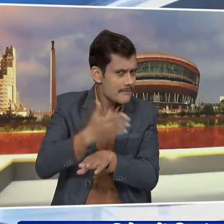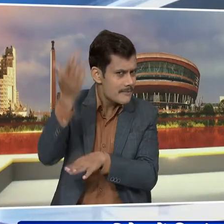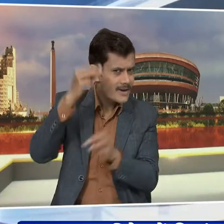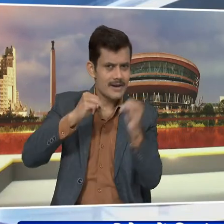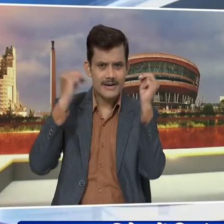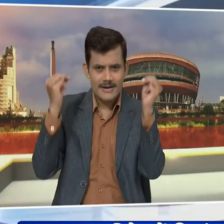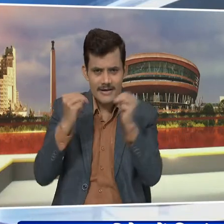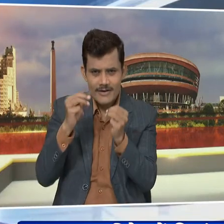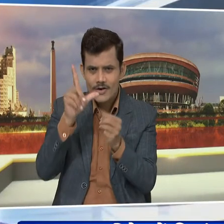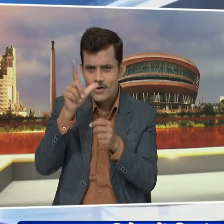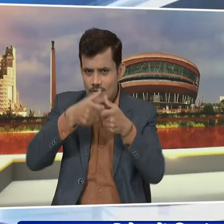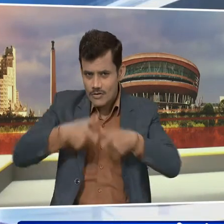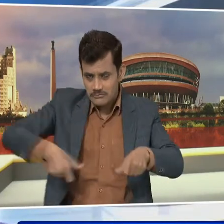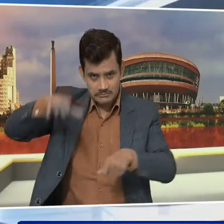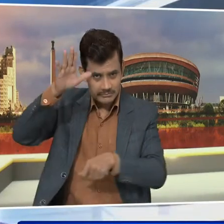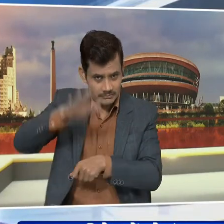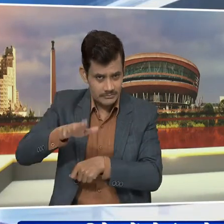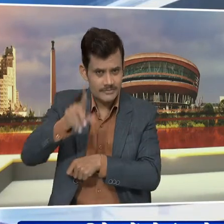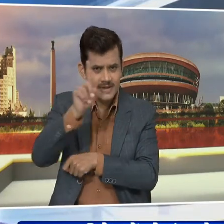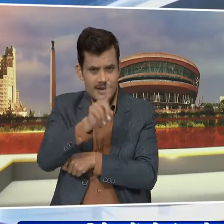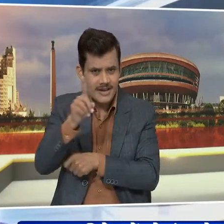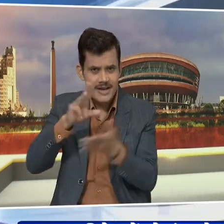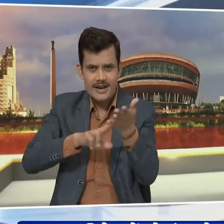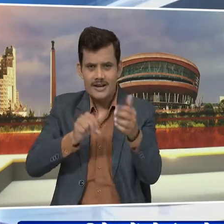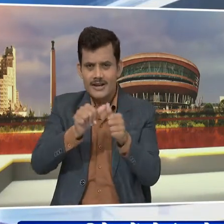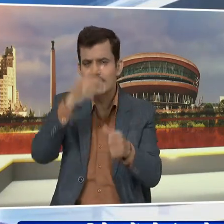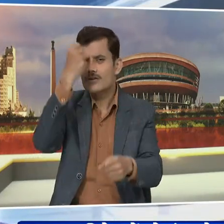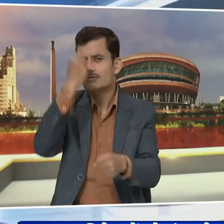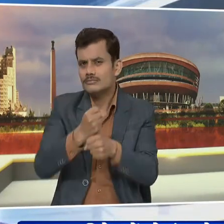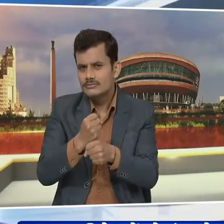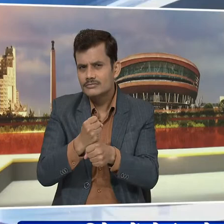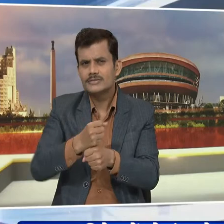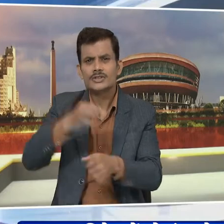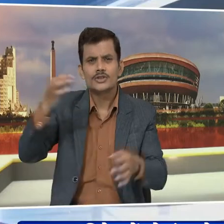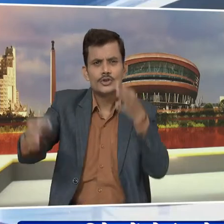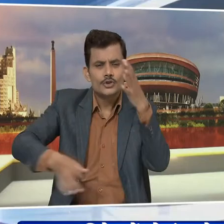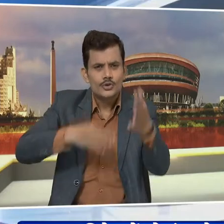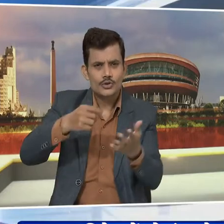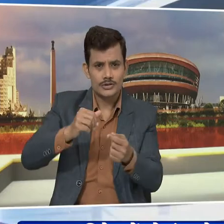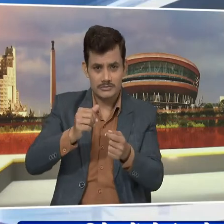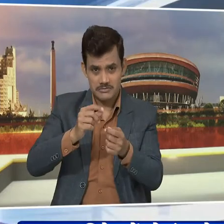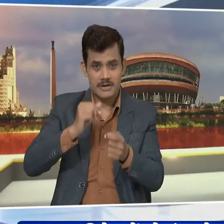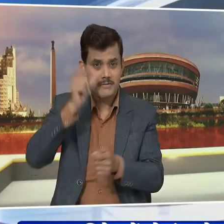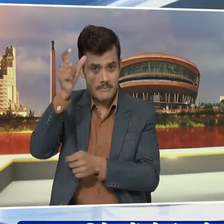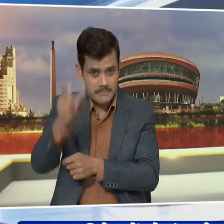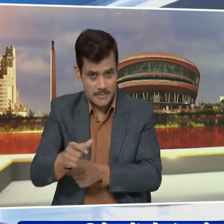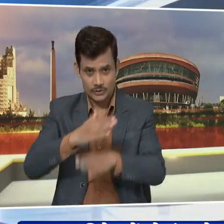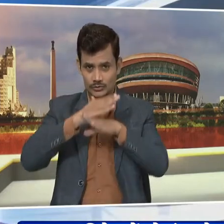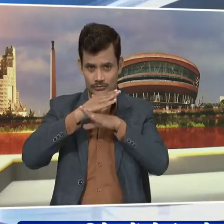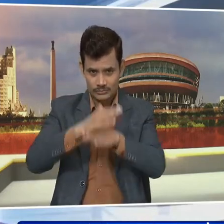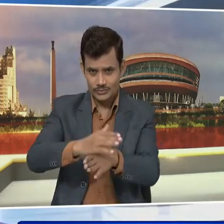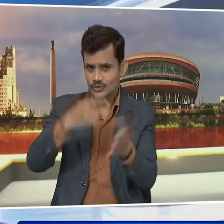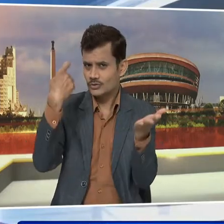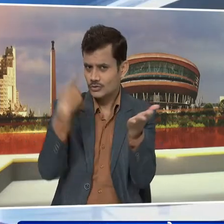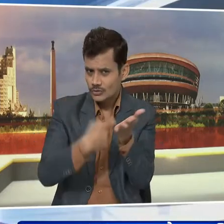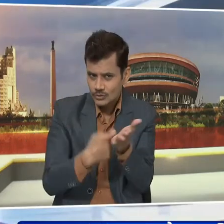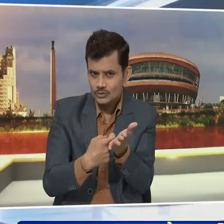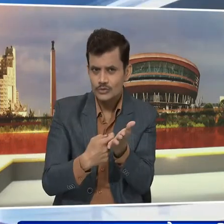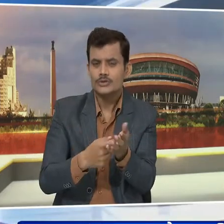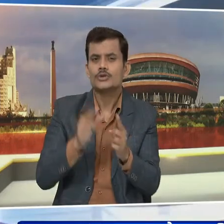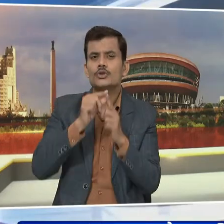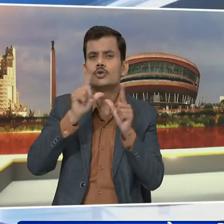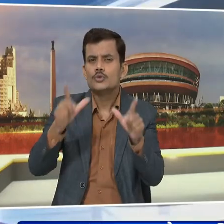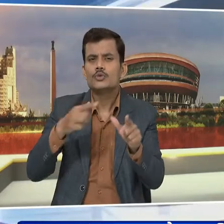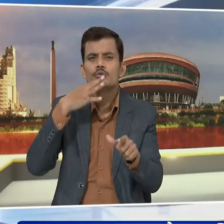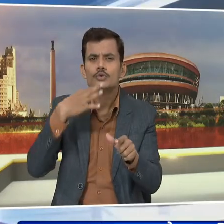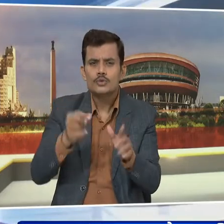भारतिय न्याय सहिता भारतिय नागरिक सुरक्षा सहिता और भारतिय साक्ष अधिनियम लाने से संबंधित विध्यक पेश करते हुए